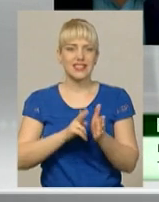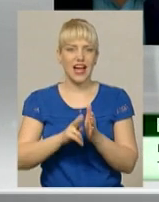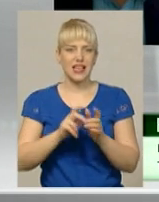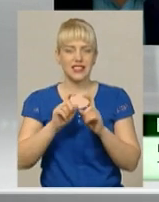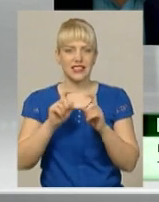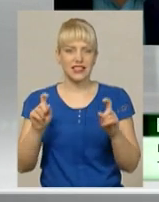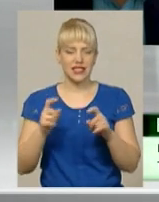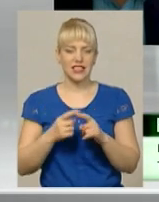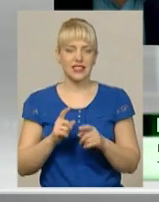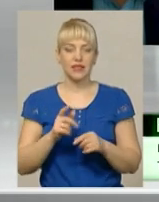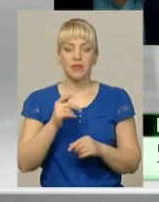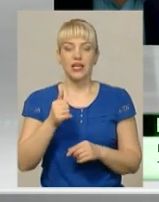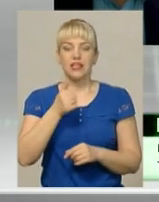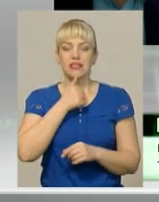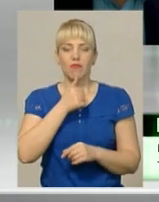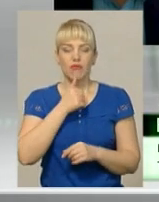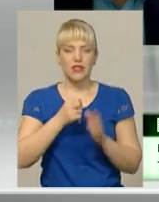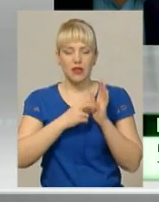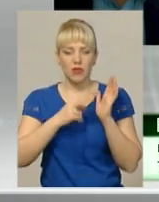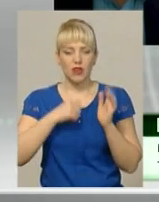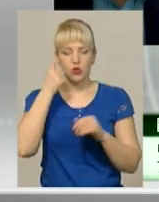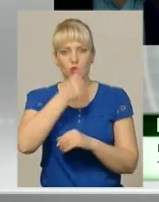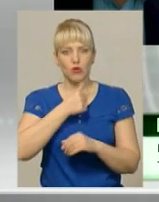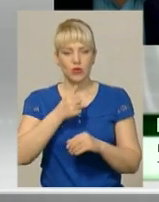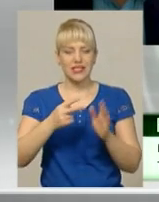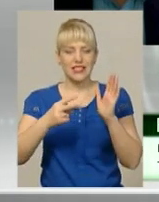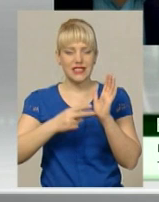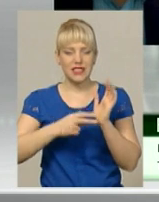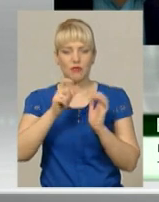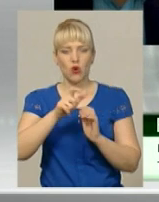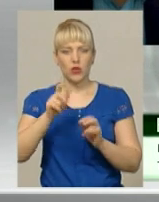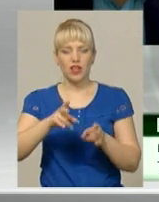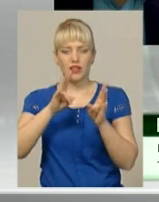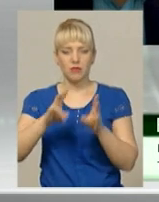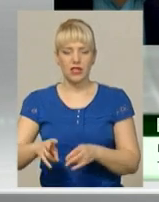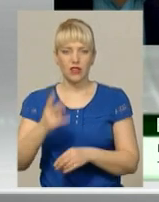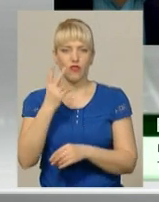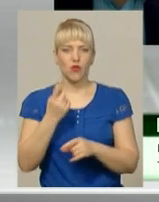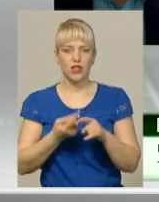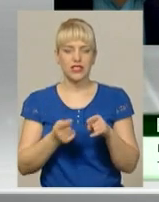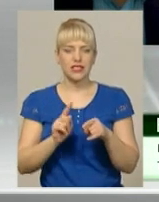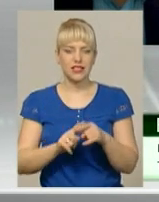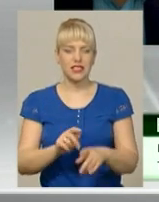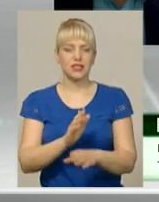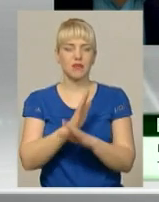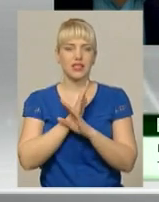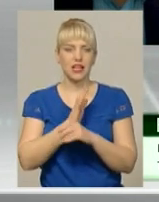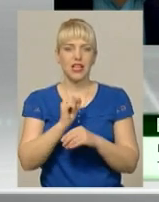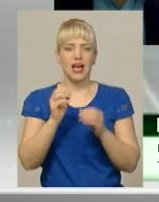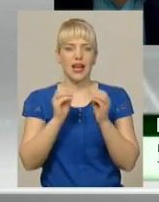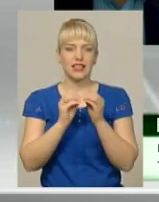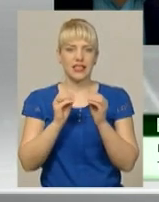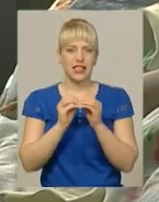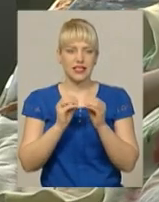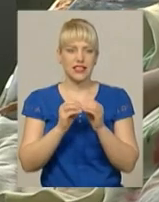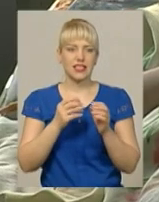спроби зробити селфі травмовано 7 осіб, дві з яких смертельно, під час зацепінгу 10 осіб, двоє з